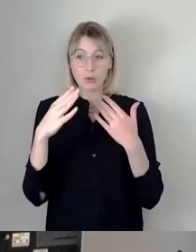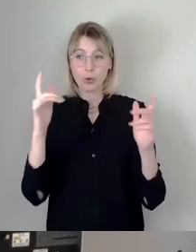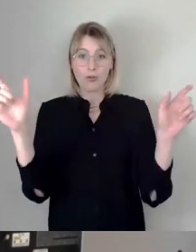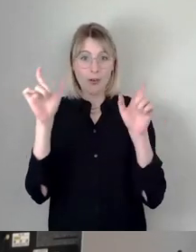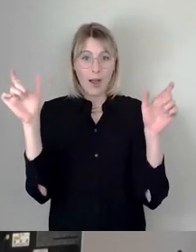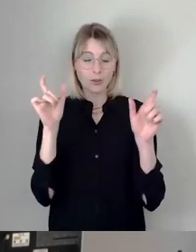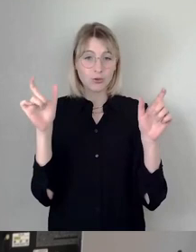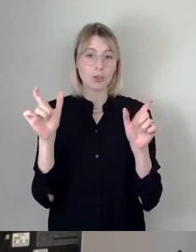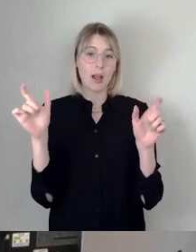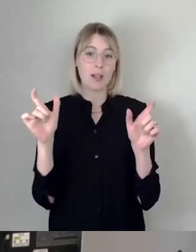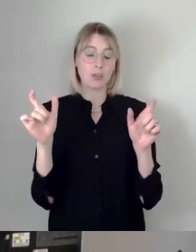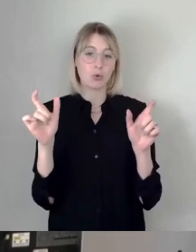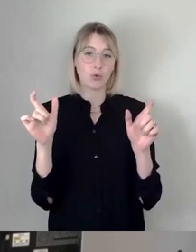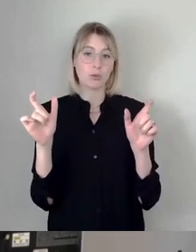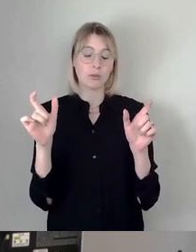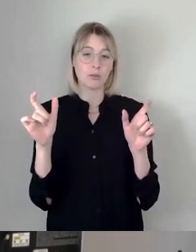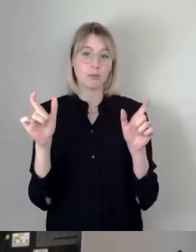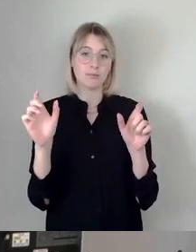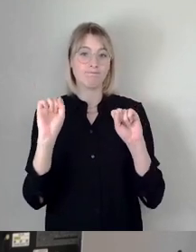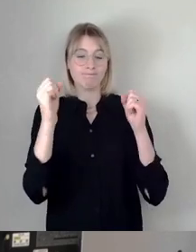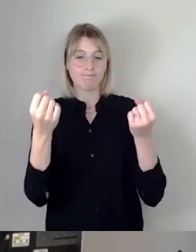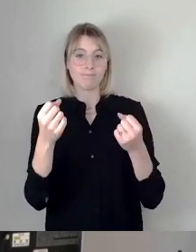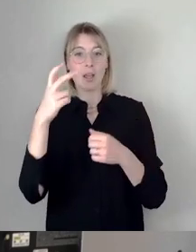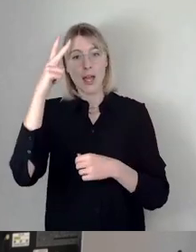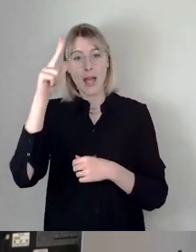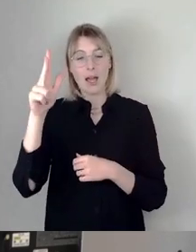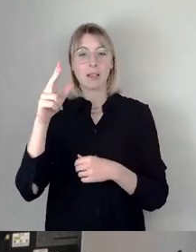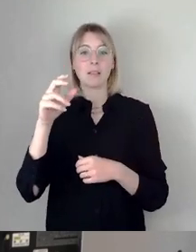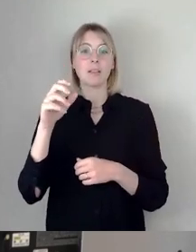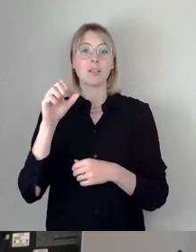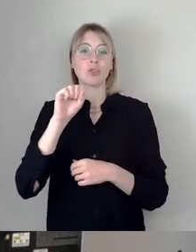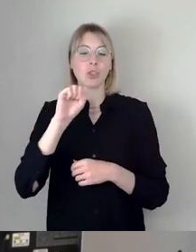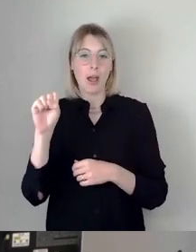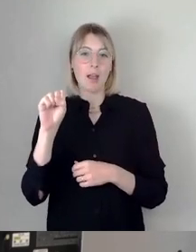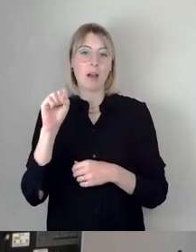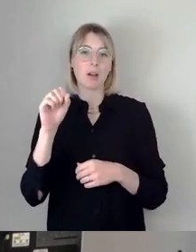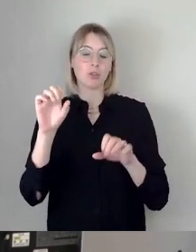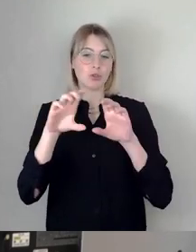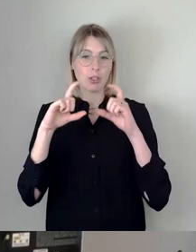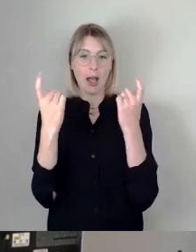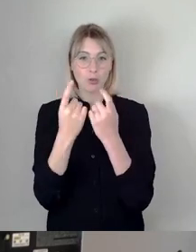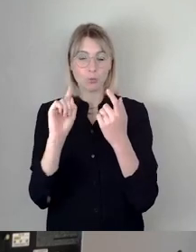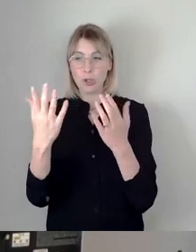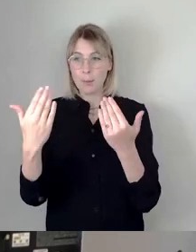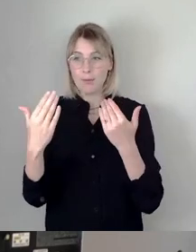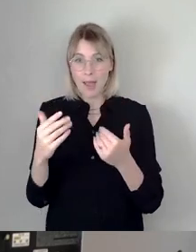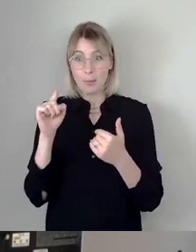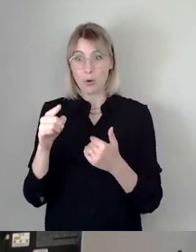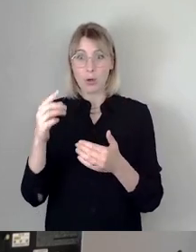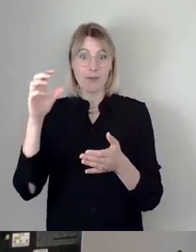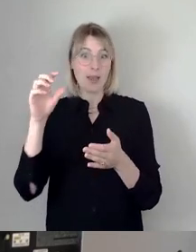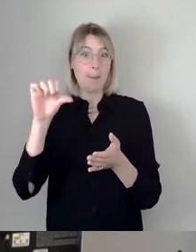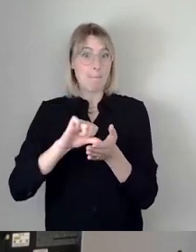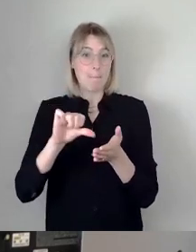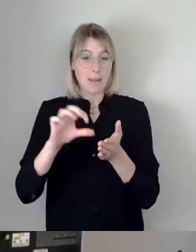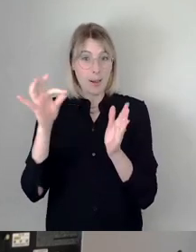Hintergrund des Heinz-Steier-Stadions zu bewerben, was dort im Großmittelpunkt stehen wird. Und es ist somit auch